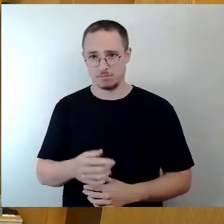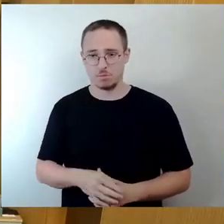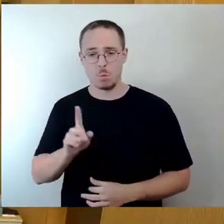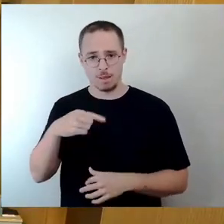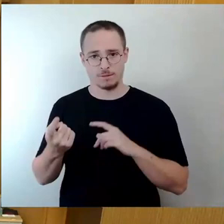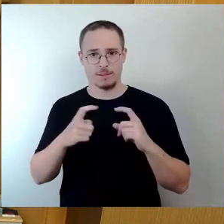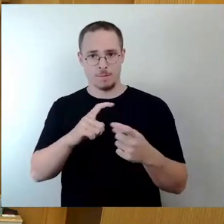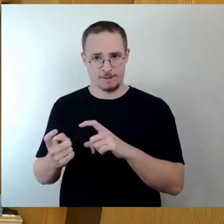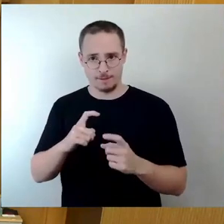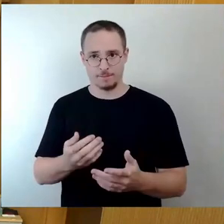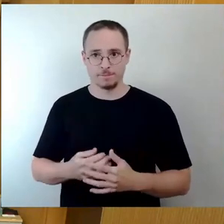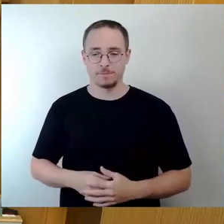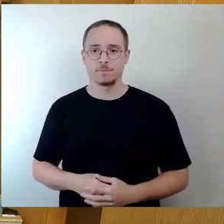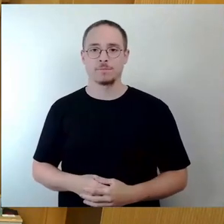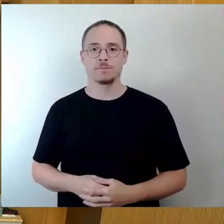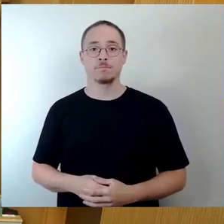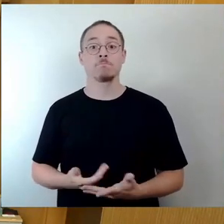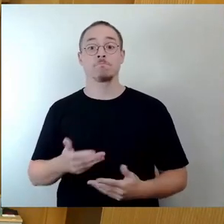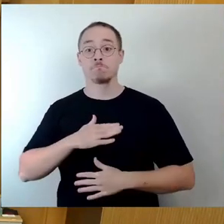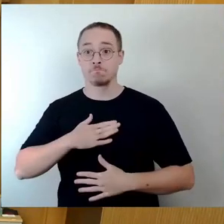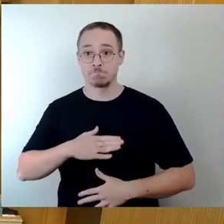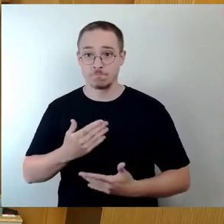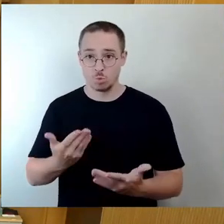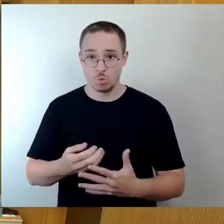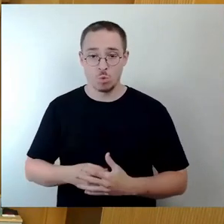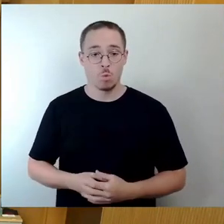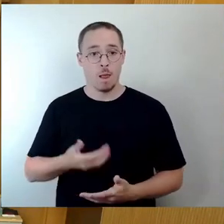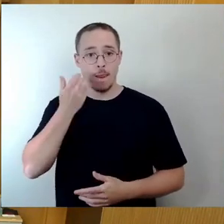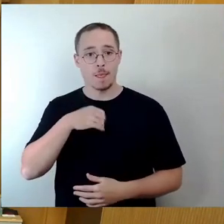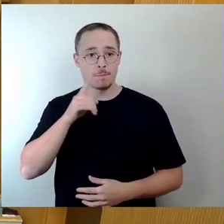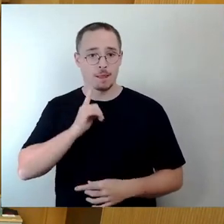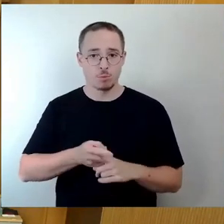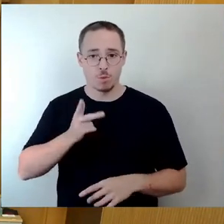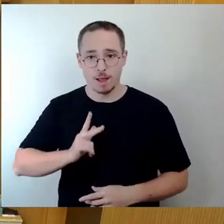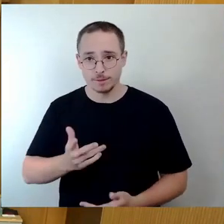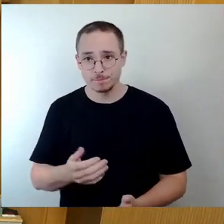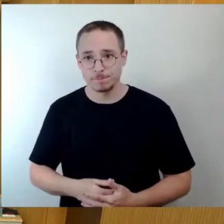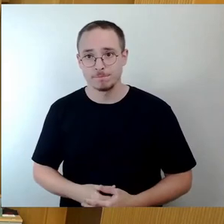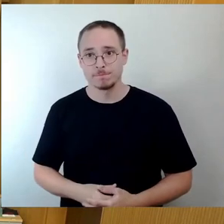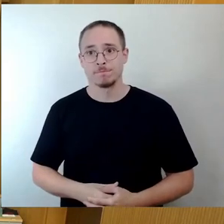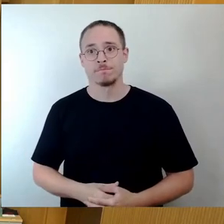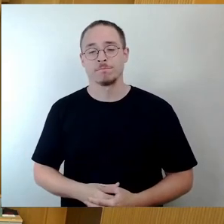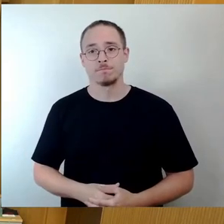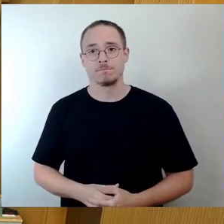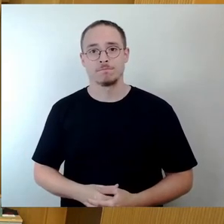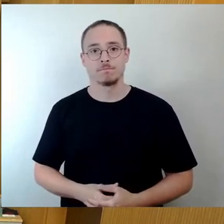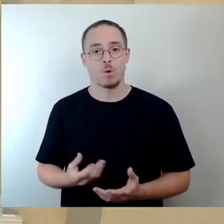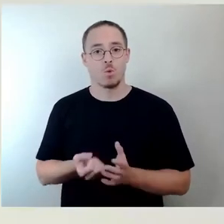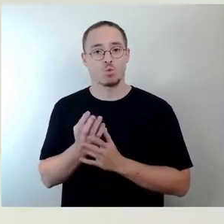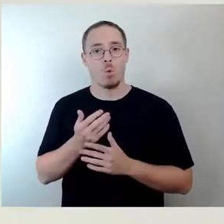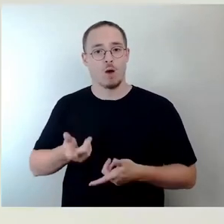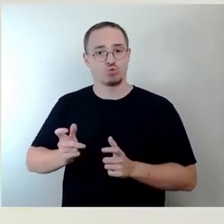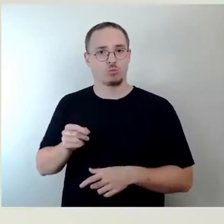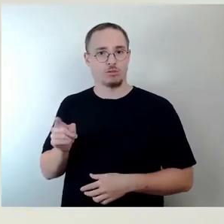Sehr gerne, Herr Erster Bürgermeister, meine Damen und Herren. Der Kulturausschuss als federführender Ausschuss hatte die